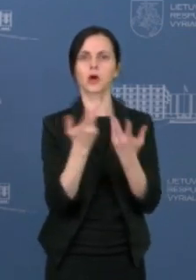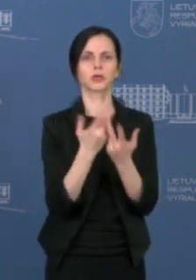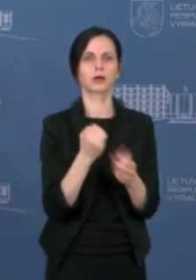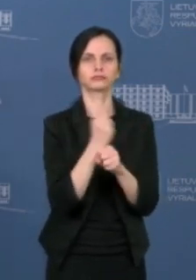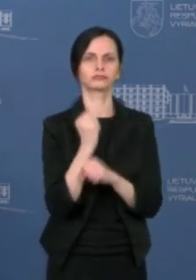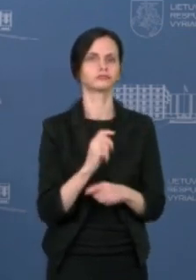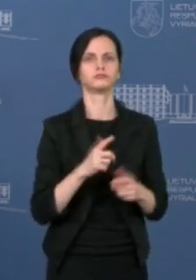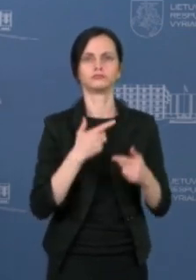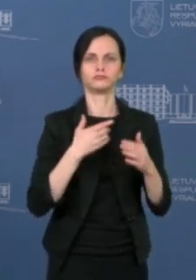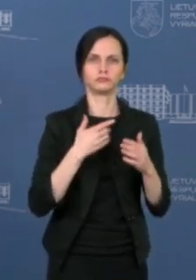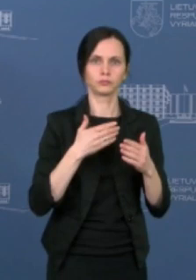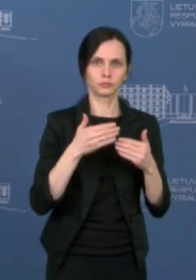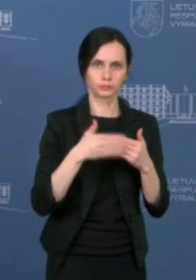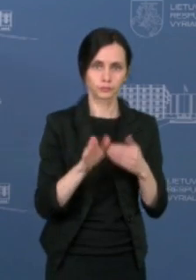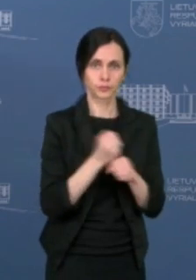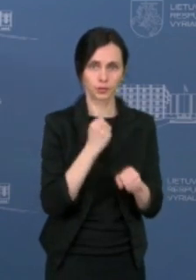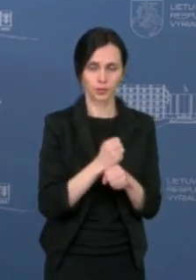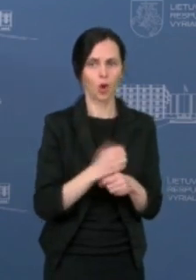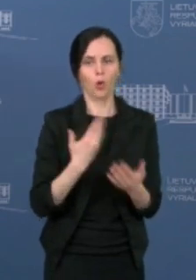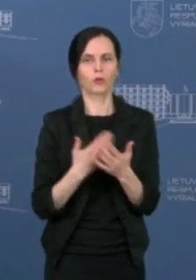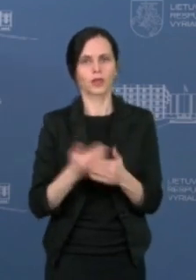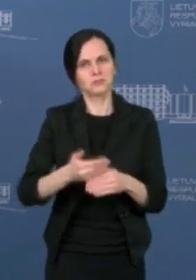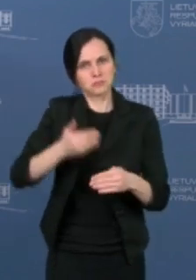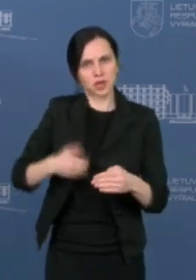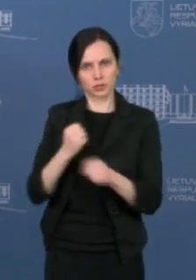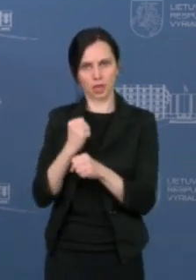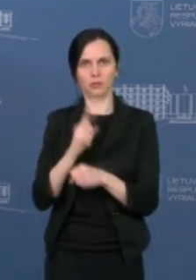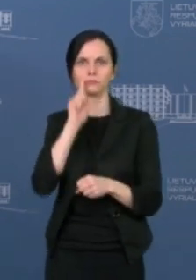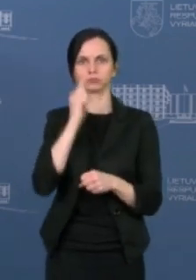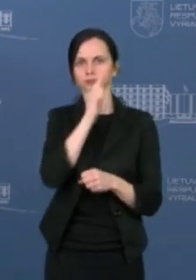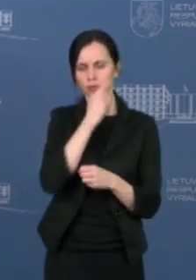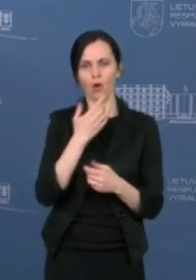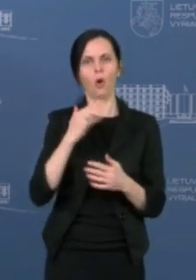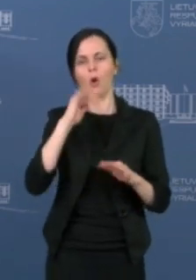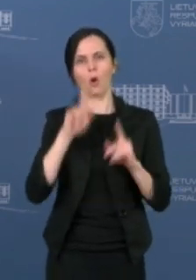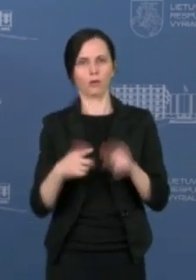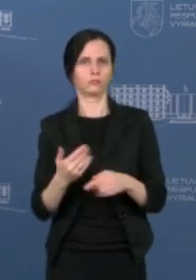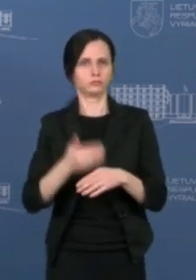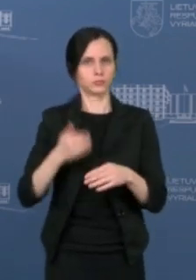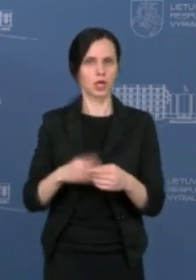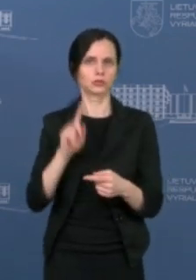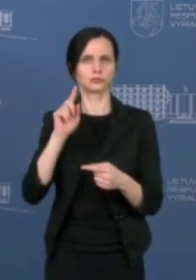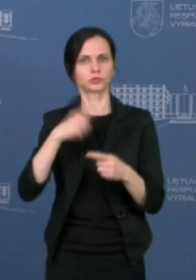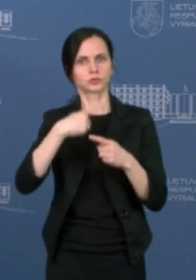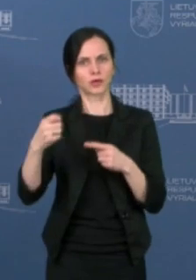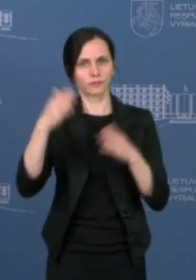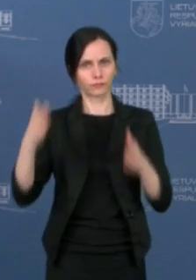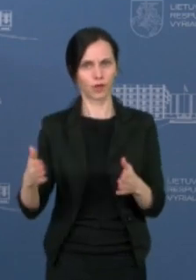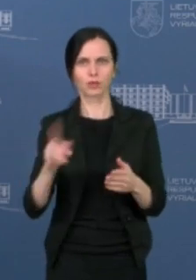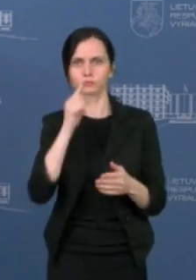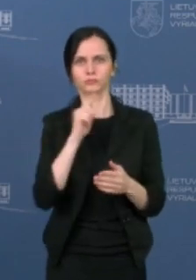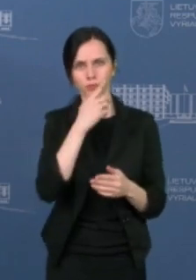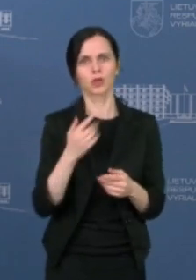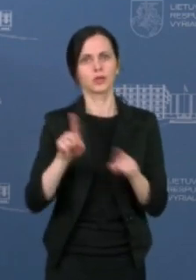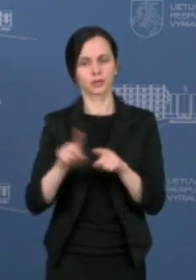kodėl pasirinkta jūs testuoti tik tai prieš darbo, nesakykime profilaktiškai kas savaitę, ir dėl subsidijų savarankiškai dirbantiems, kodėl